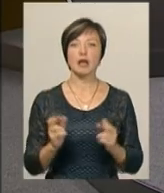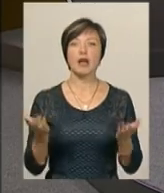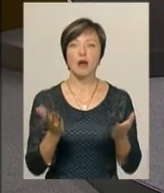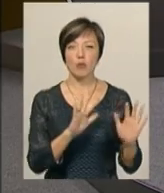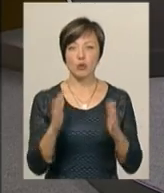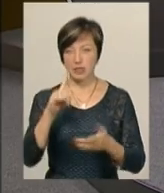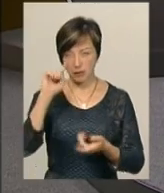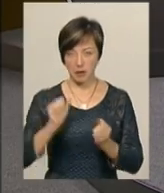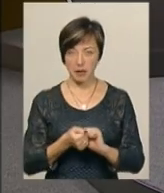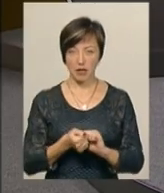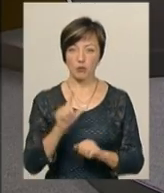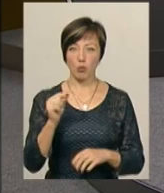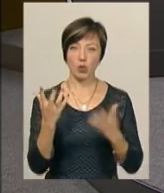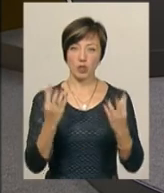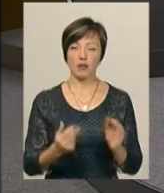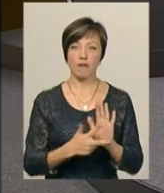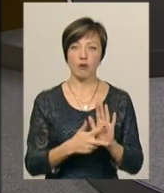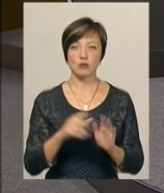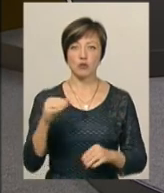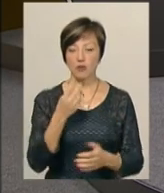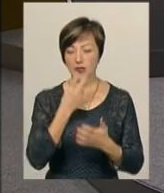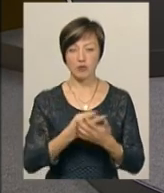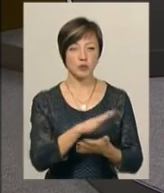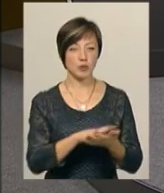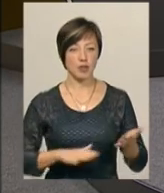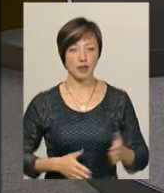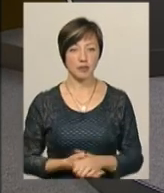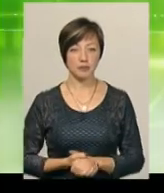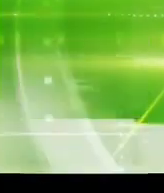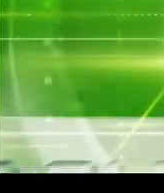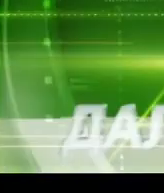подіями запам'ятається нам понеділок, 8 жовтня? Дивимося далі в випуску.